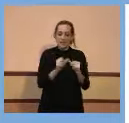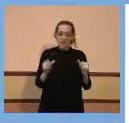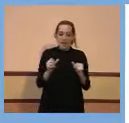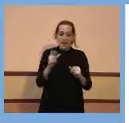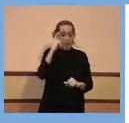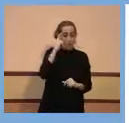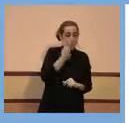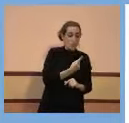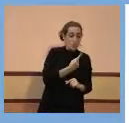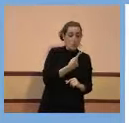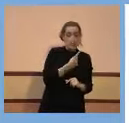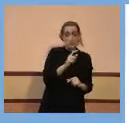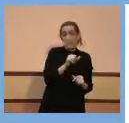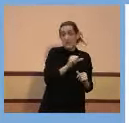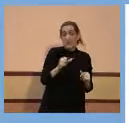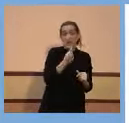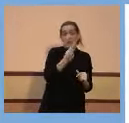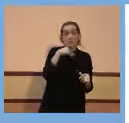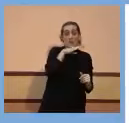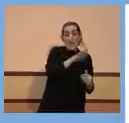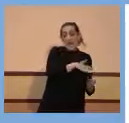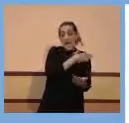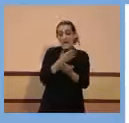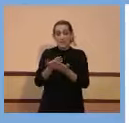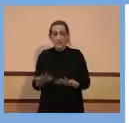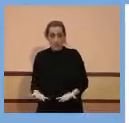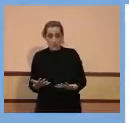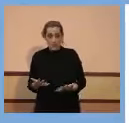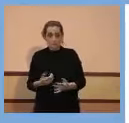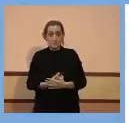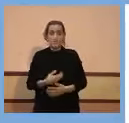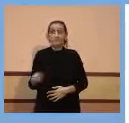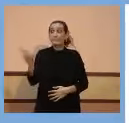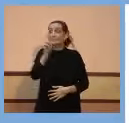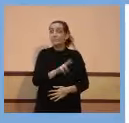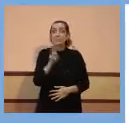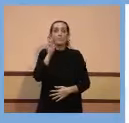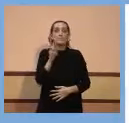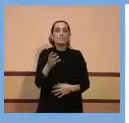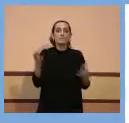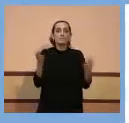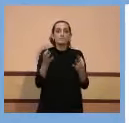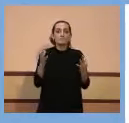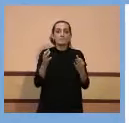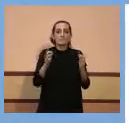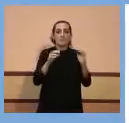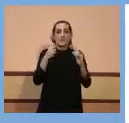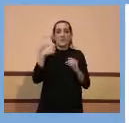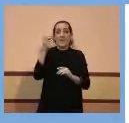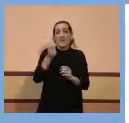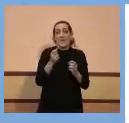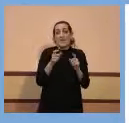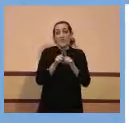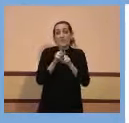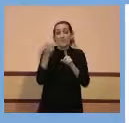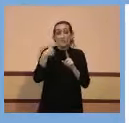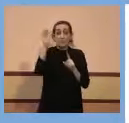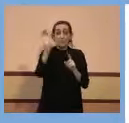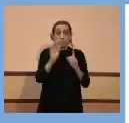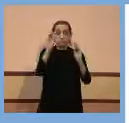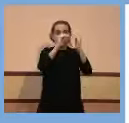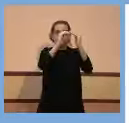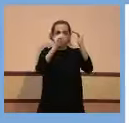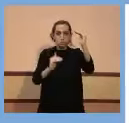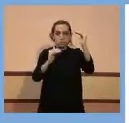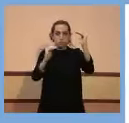fins a la setmana actual. I, repeteixo, veiem que hi ha un descens d'aquesta incidència acumulada en les últimes setmanes